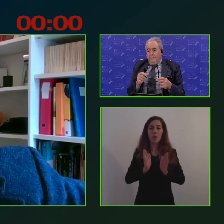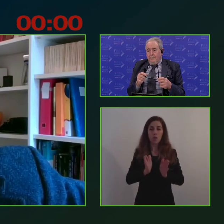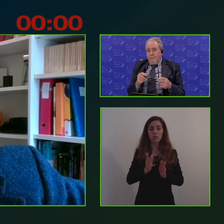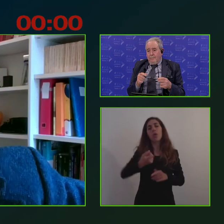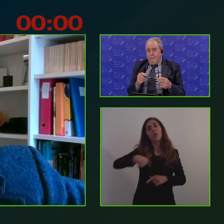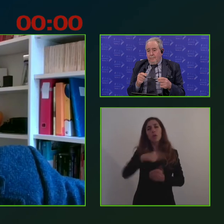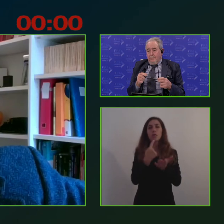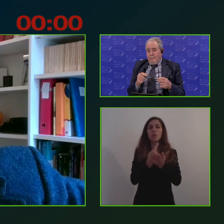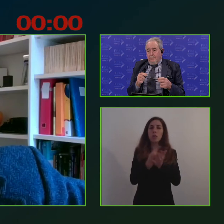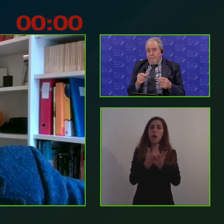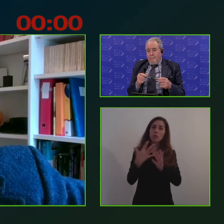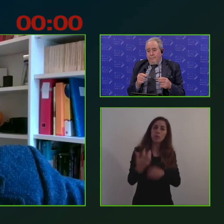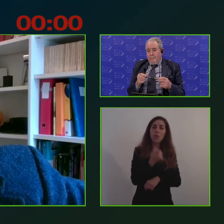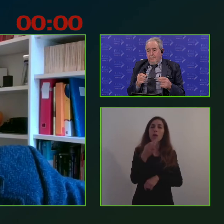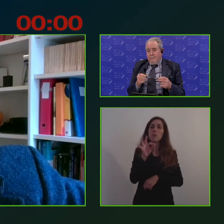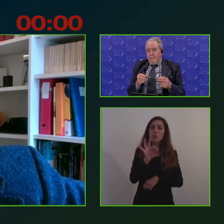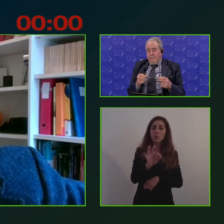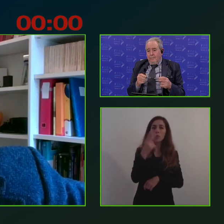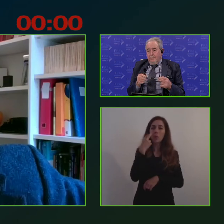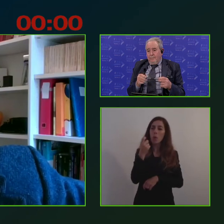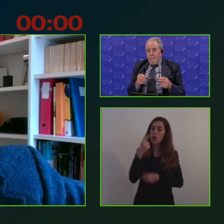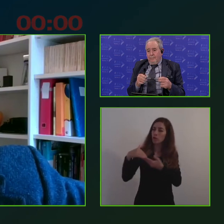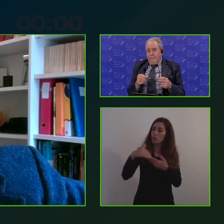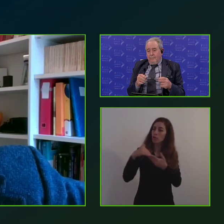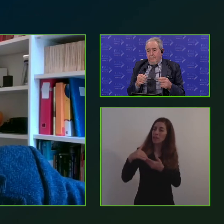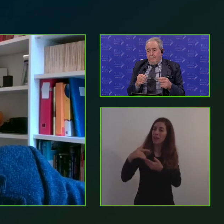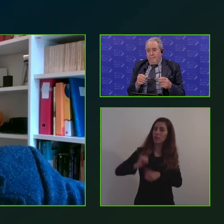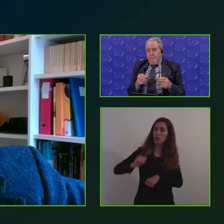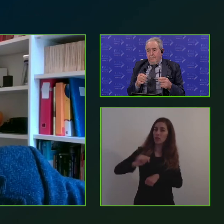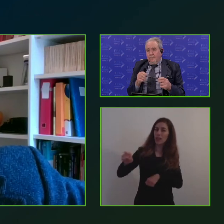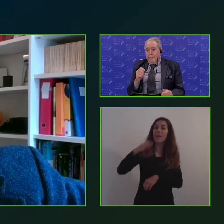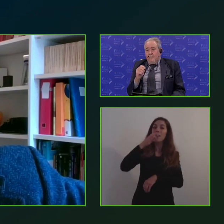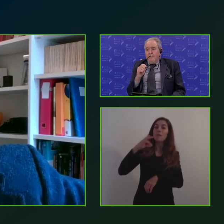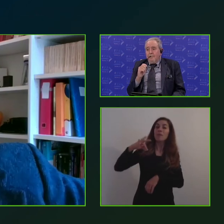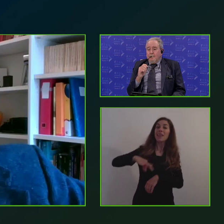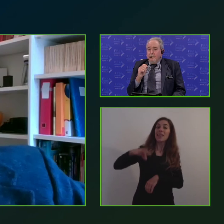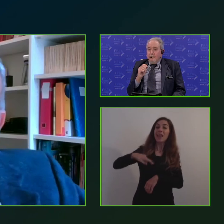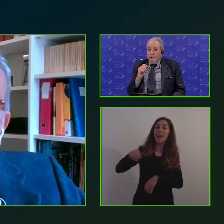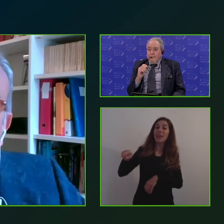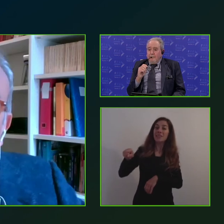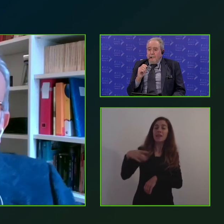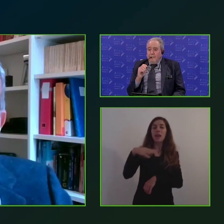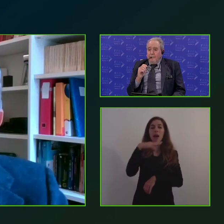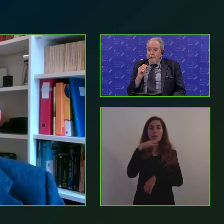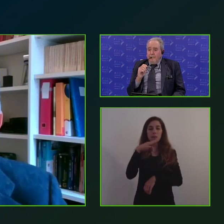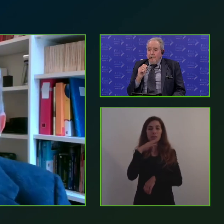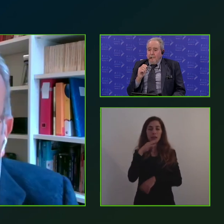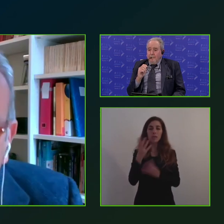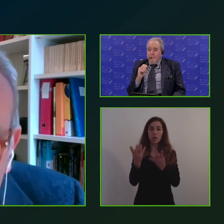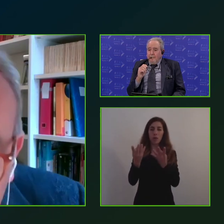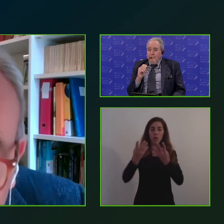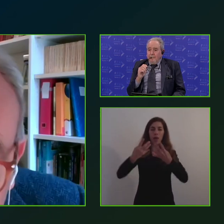civile e un interesse, ancora una volta un interesse, abbastanza organizzato grazie a Dio, del quale Provenzano